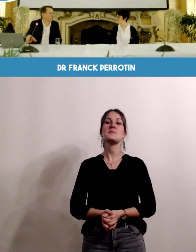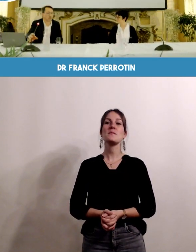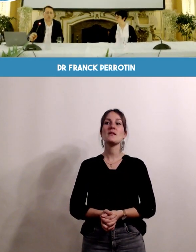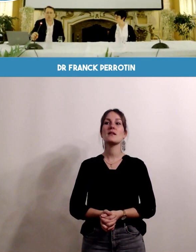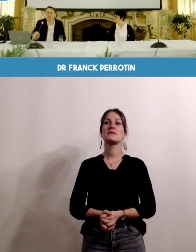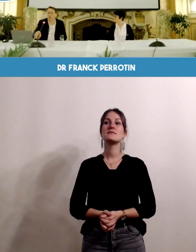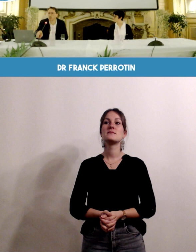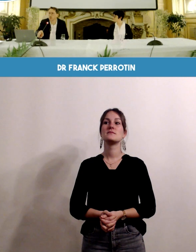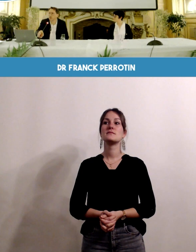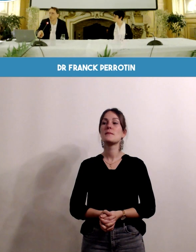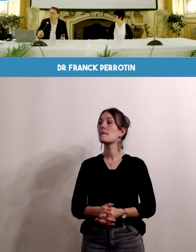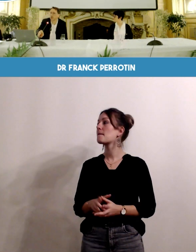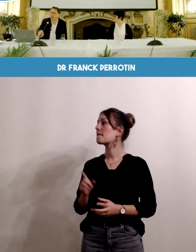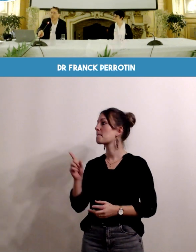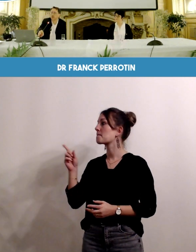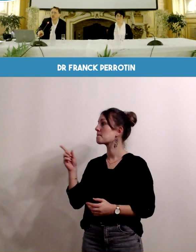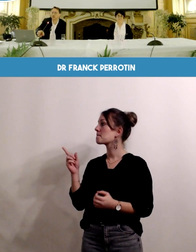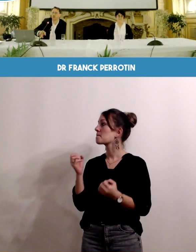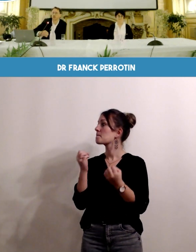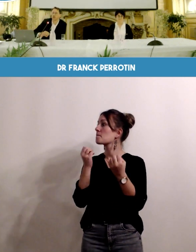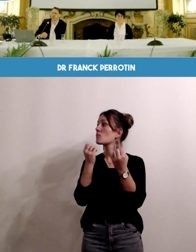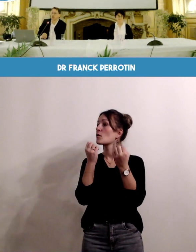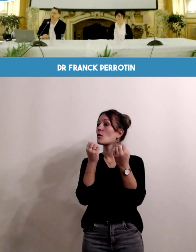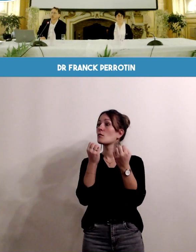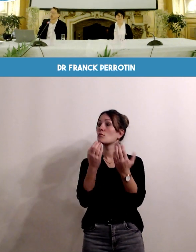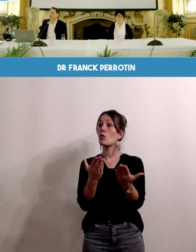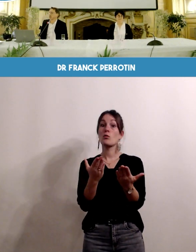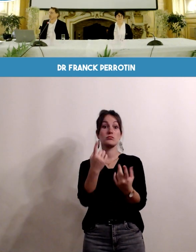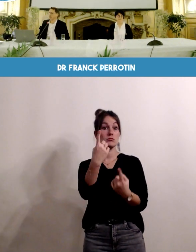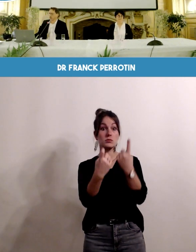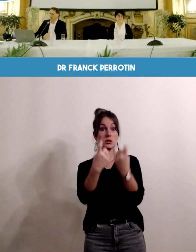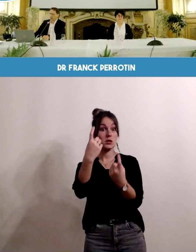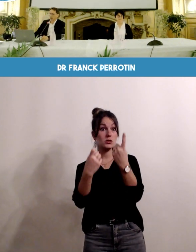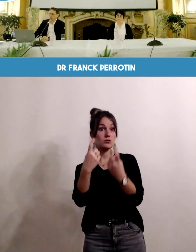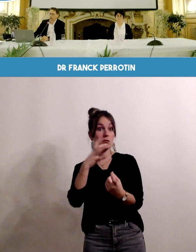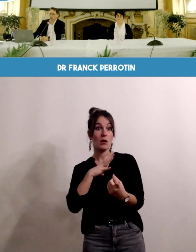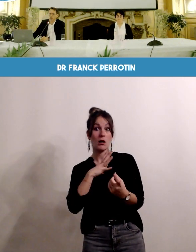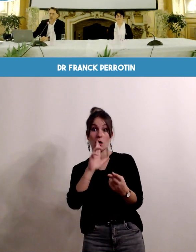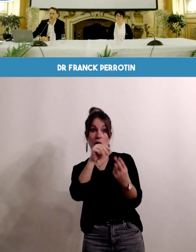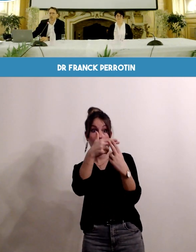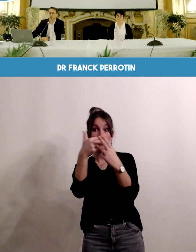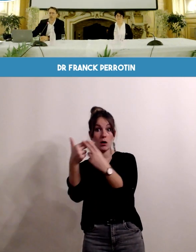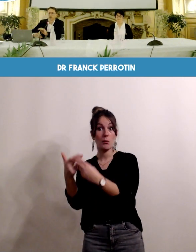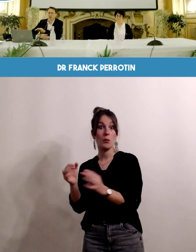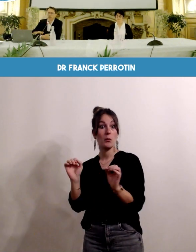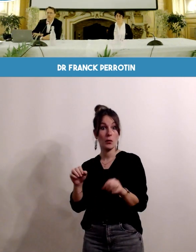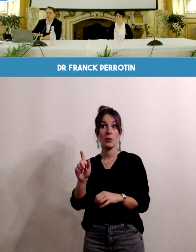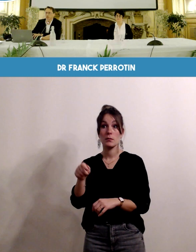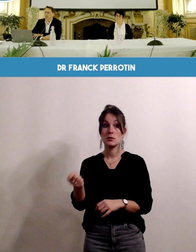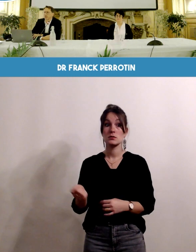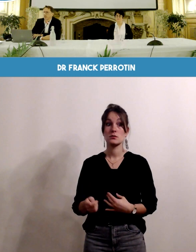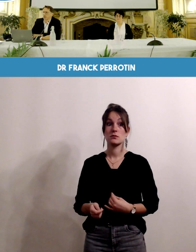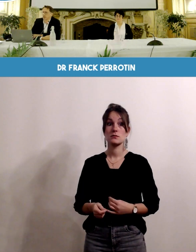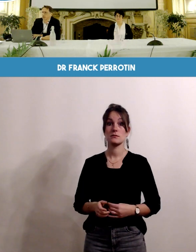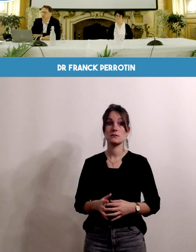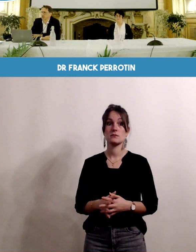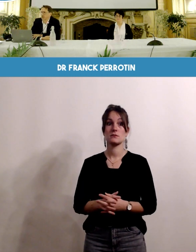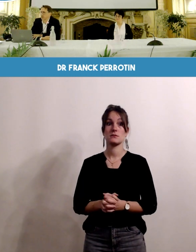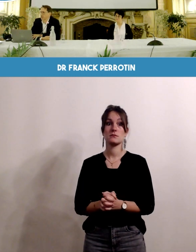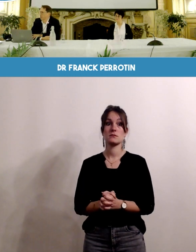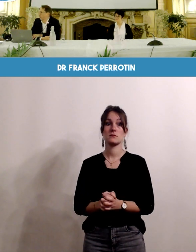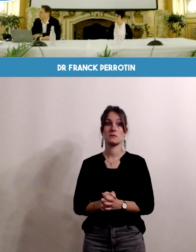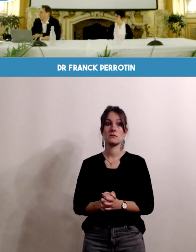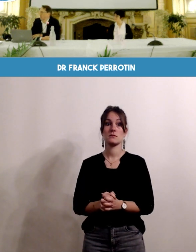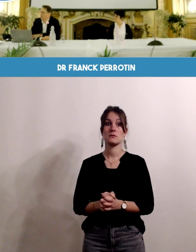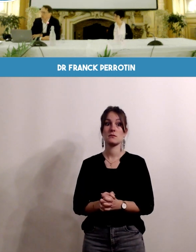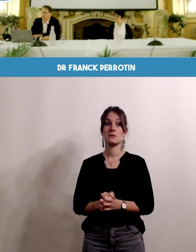on vous propose de répondre à des questions bien sûr parce que je pense qu'une partie importante de cette